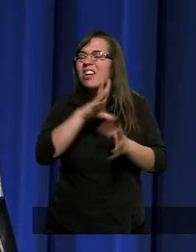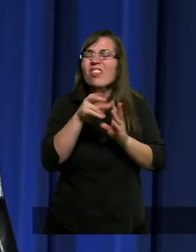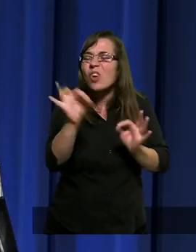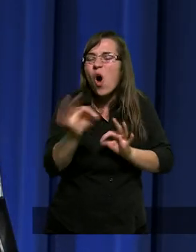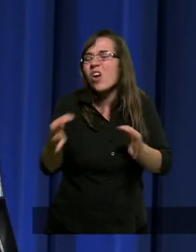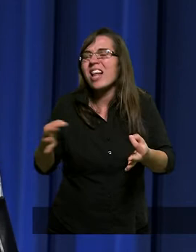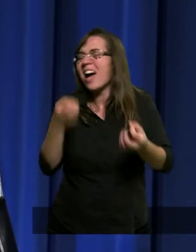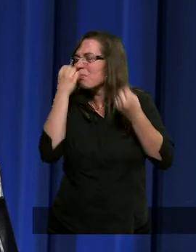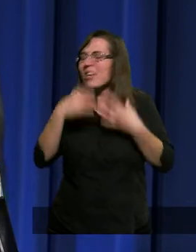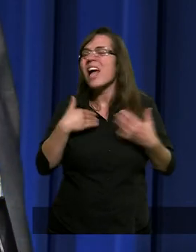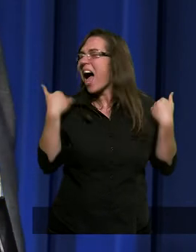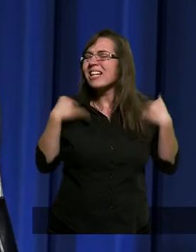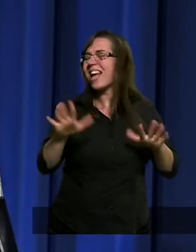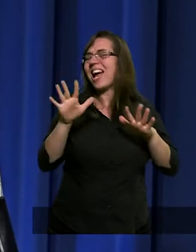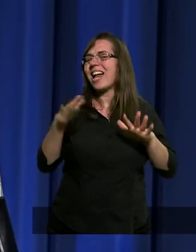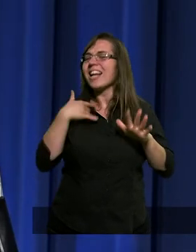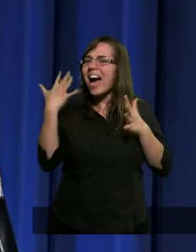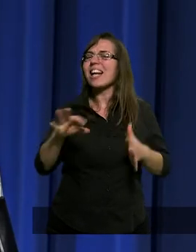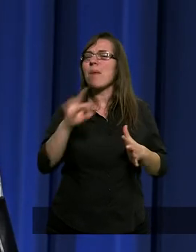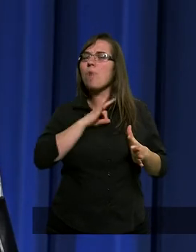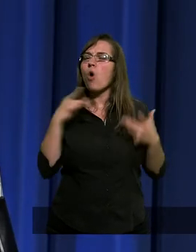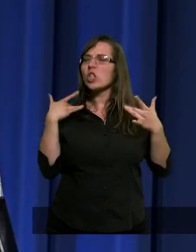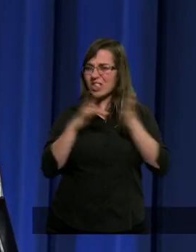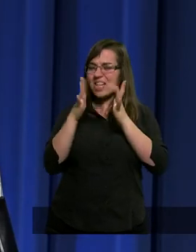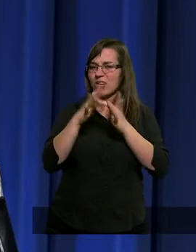dzisiaj i każdego dnia.